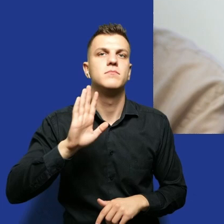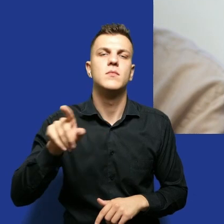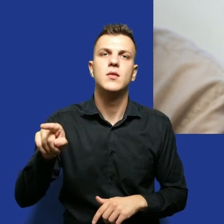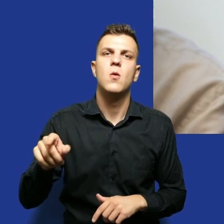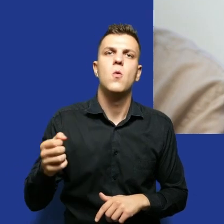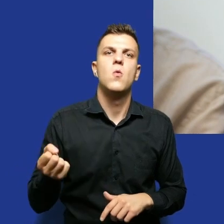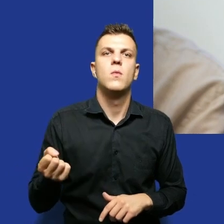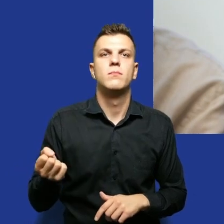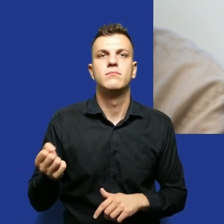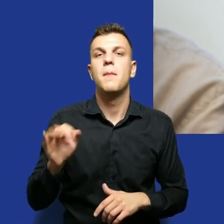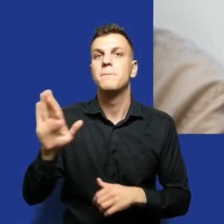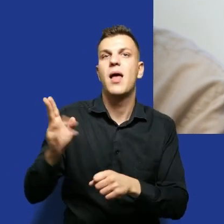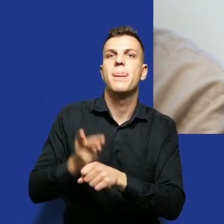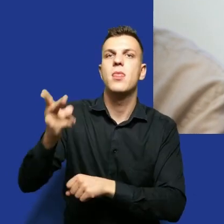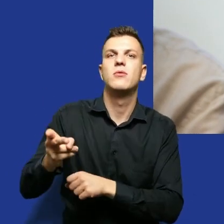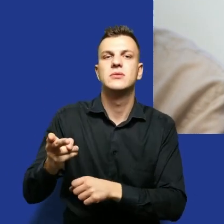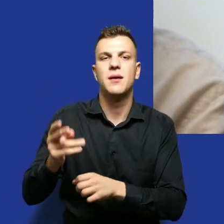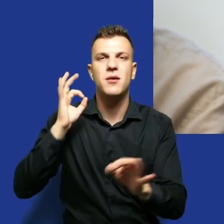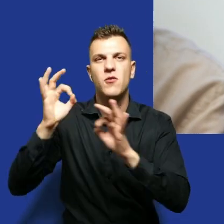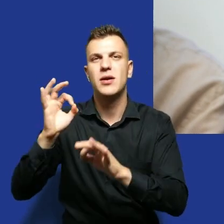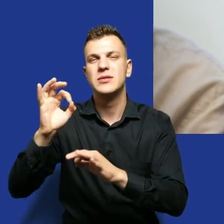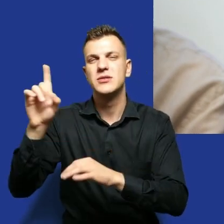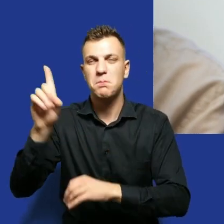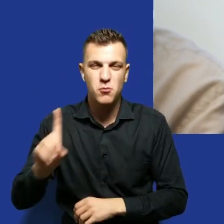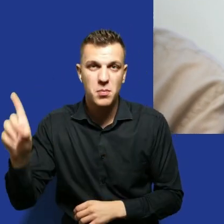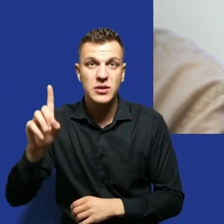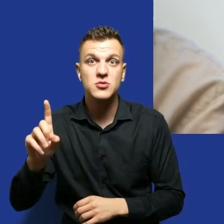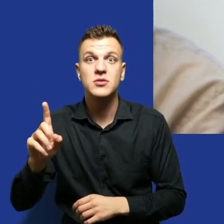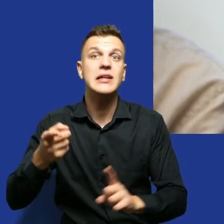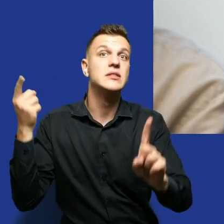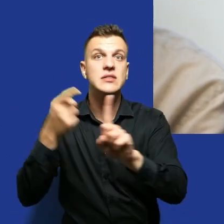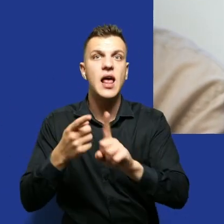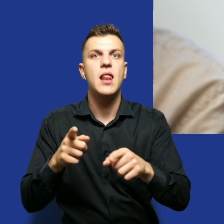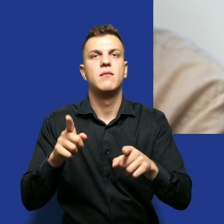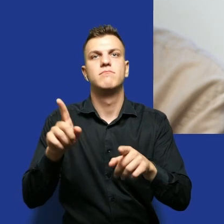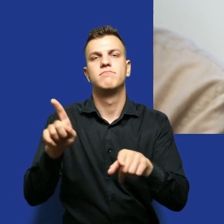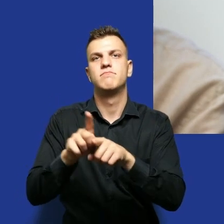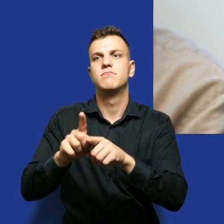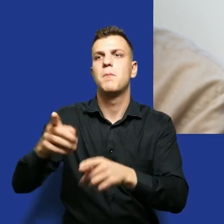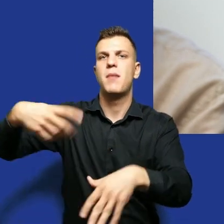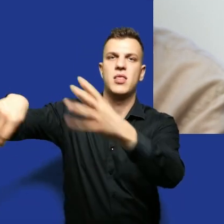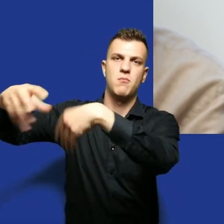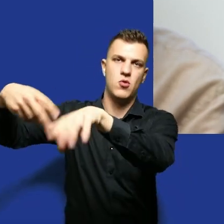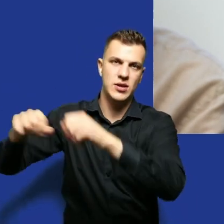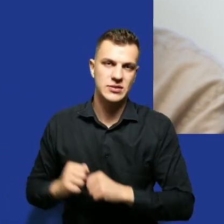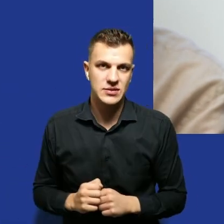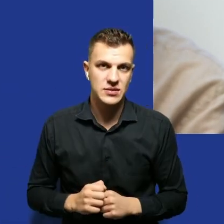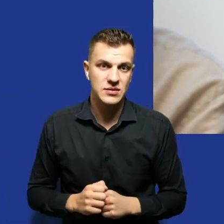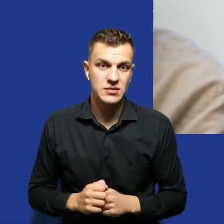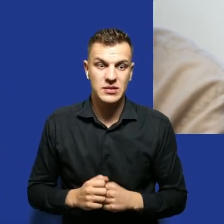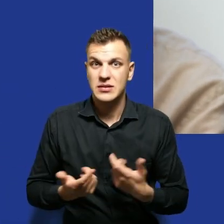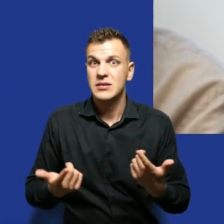dostępu do informacji publicznej w celach jakichś totalnych manipulacji. Pan powiedział też o tej fundacji. No ja u siebie w gminie już mam